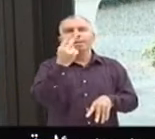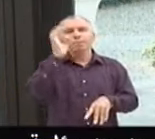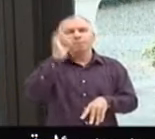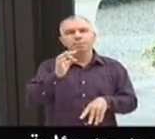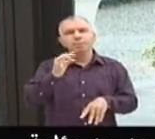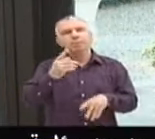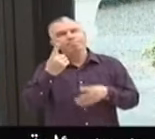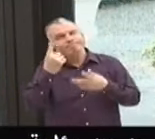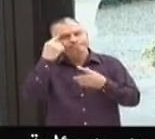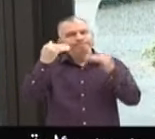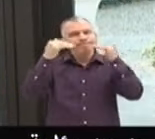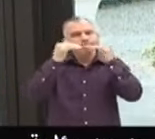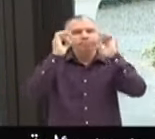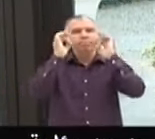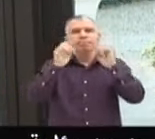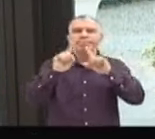très très douloureuse.